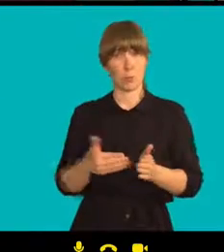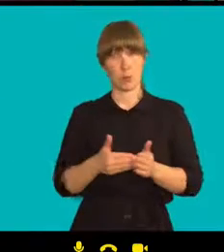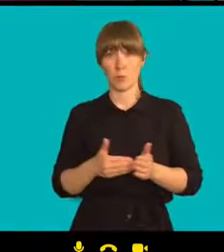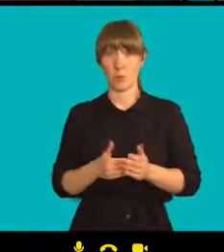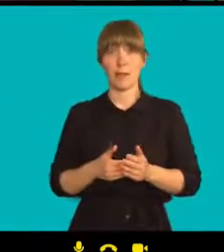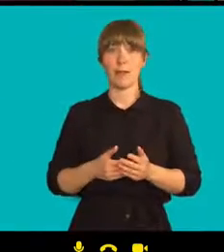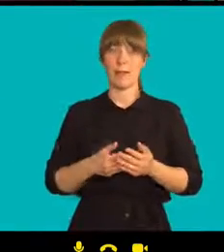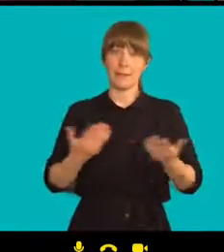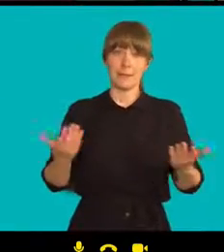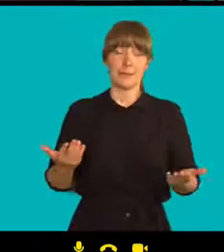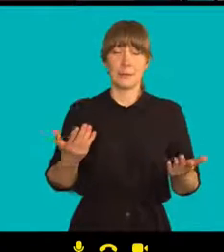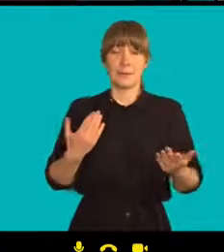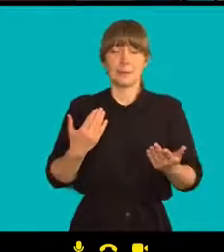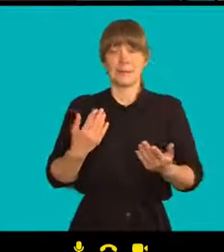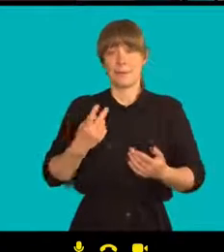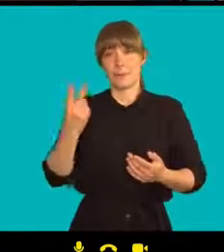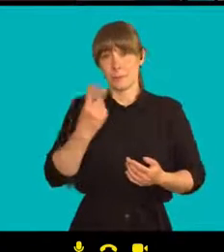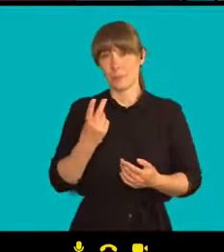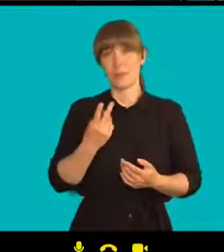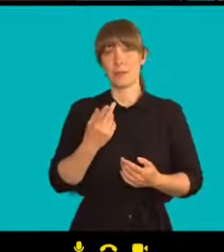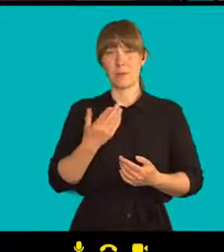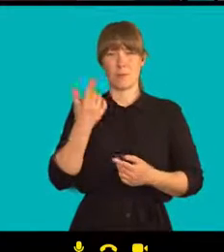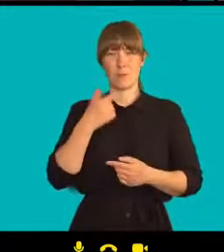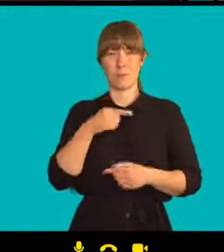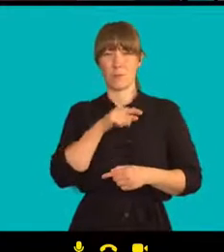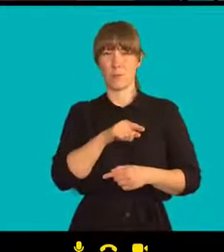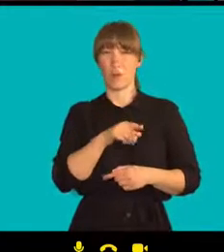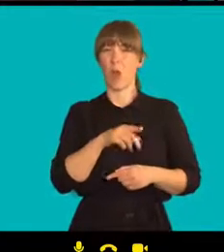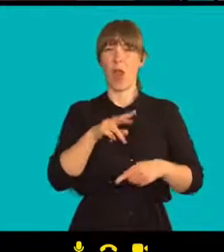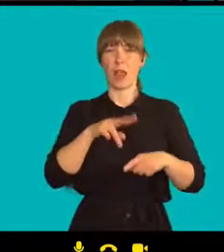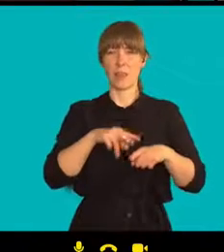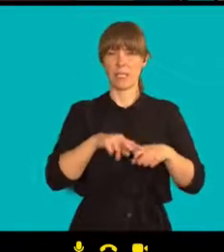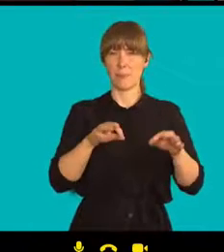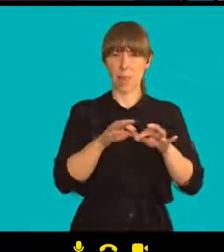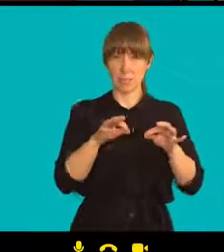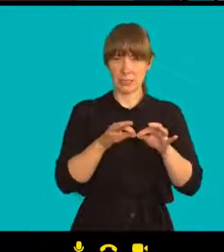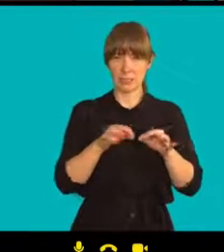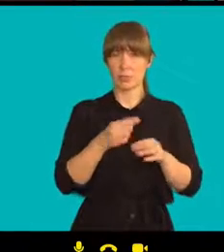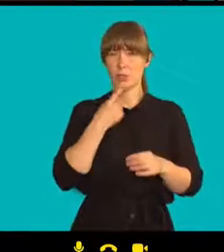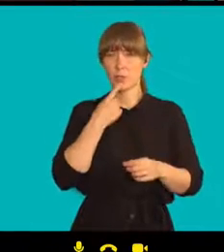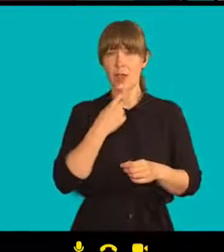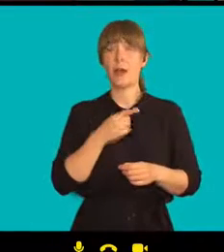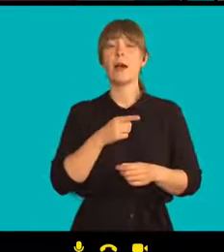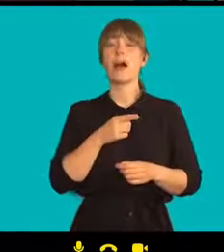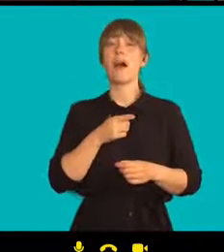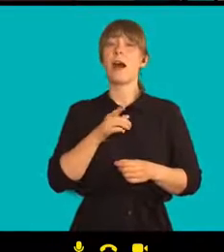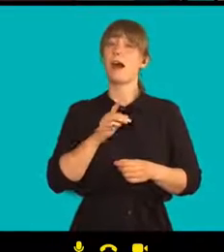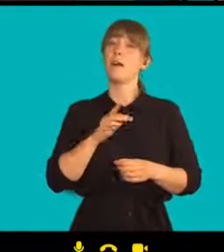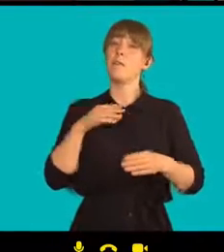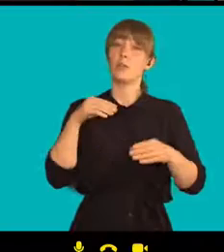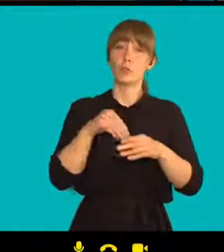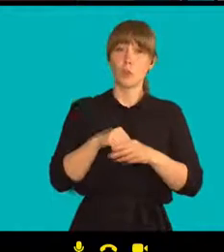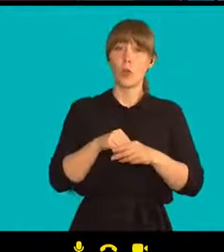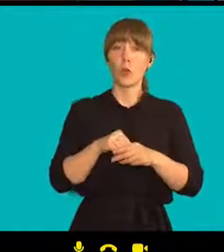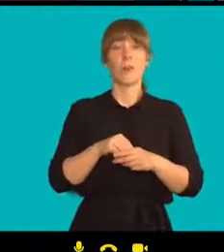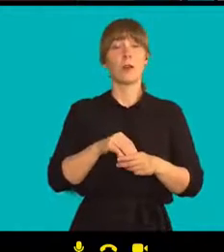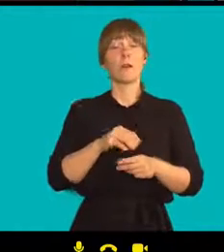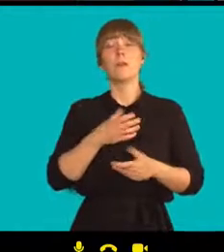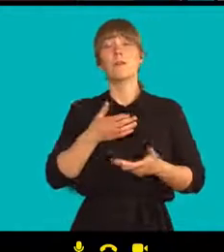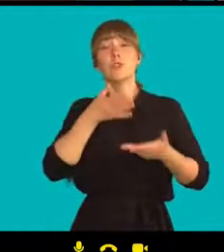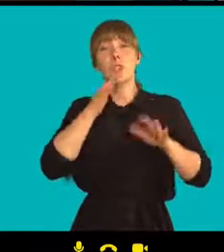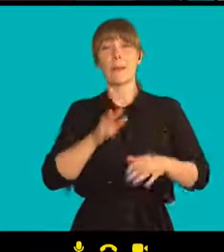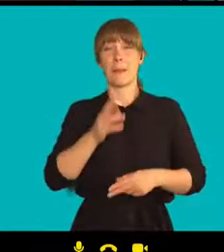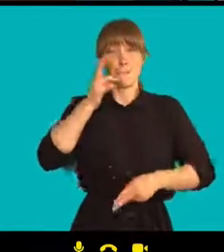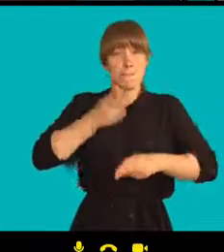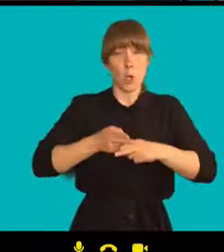Ale jak už bylo řečeno jednou, jak říkal Aleš Balacky, dokud nebude na svobodě poslední člen v jasny, tak budeme pokračovat dál.